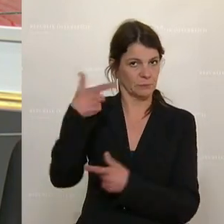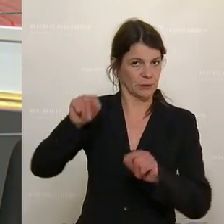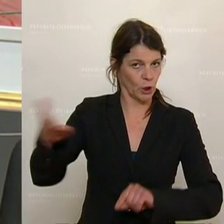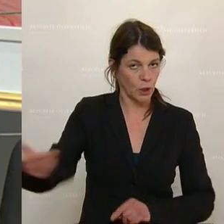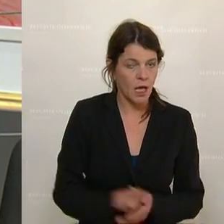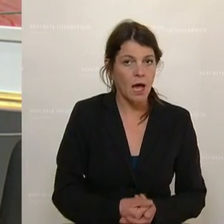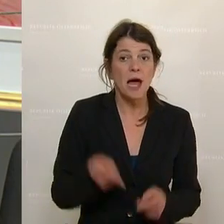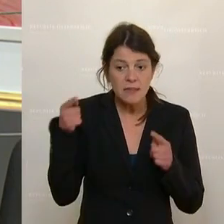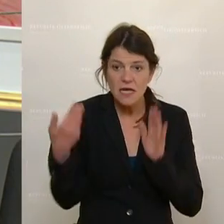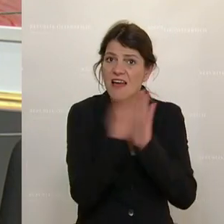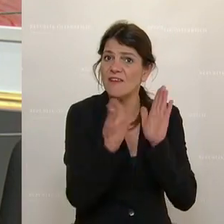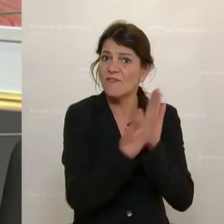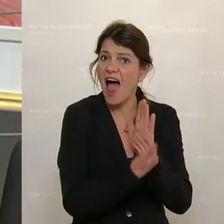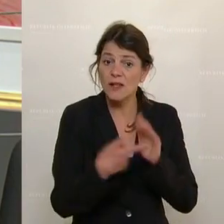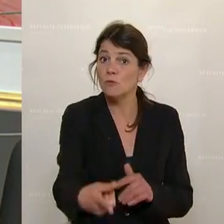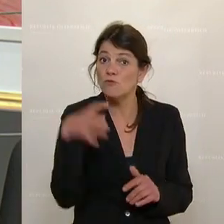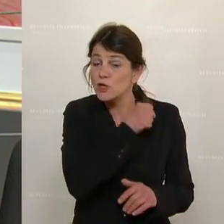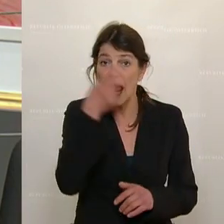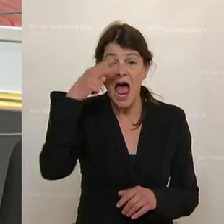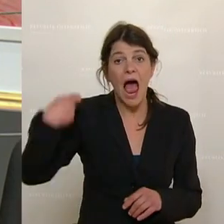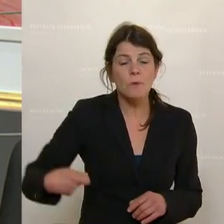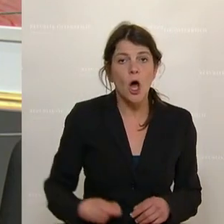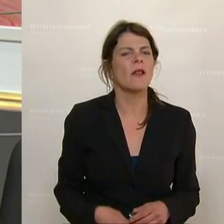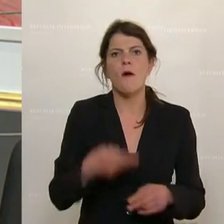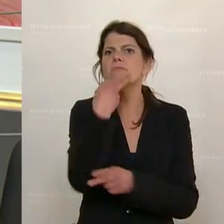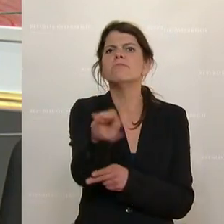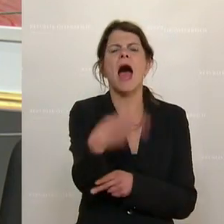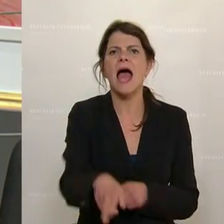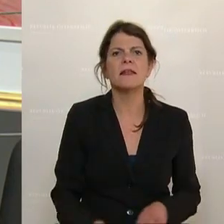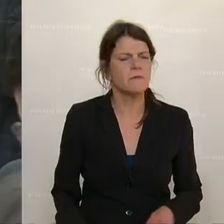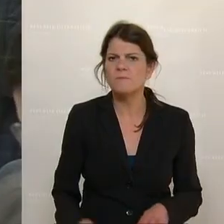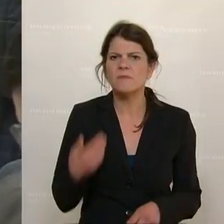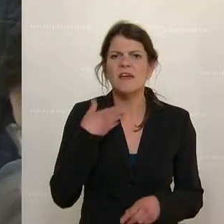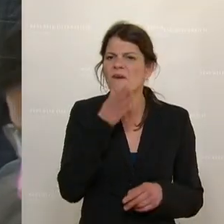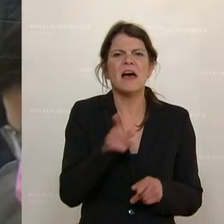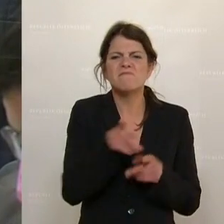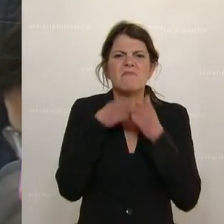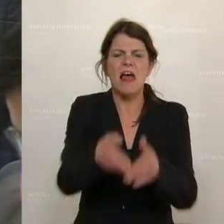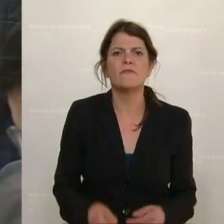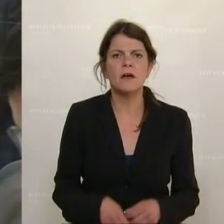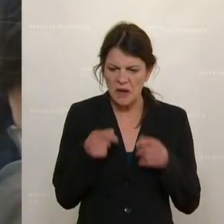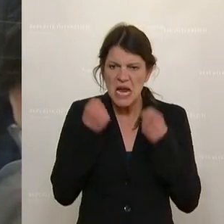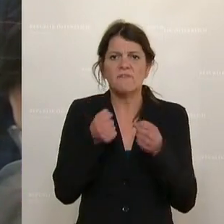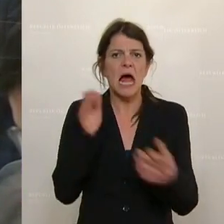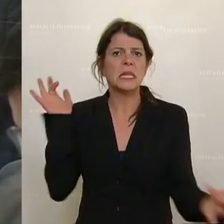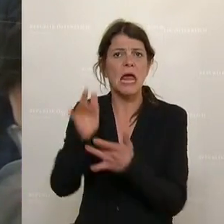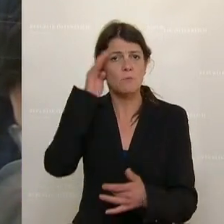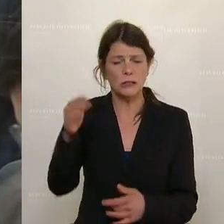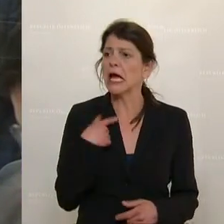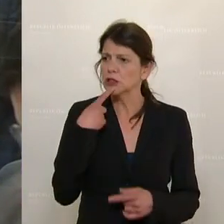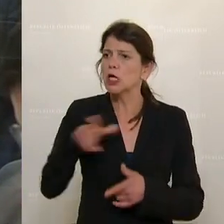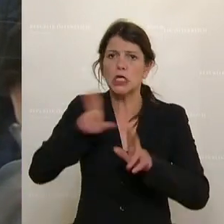das sind die Fakten, die Sie hier verschweigen, Herr Abgeordneter. Und nein, Sie werden in mir keinen Verbündeten finden, Gewalt gegen Polizei zu